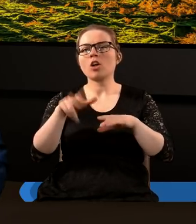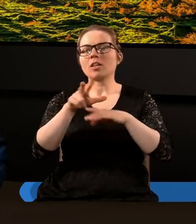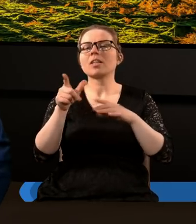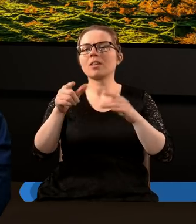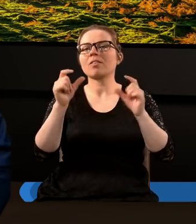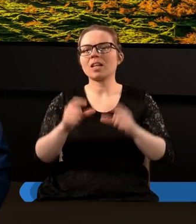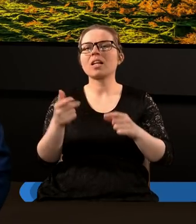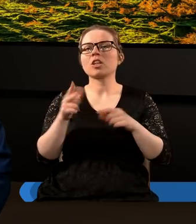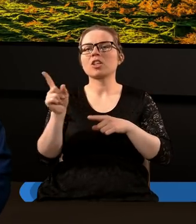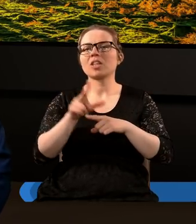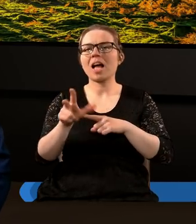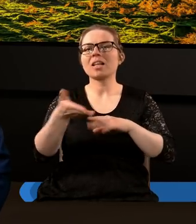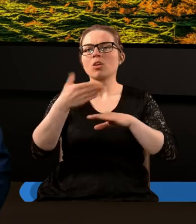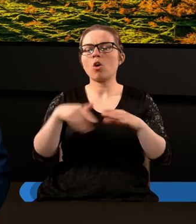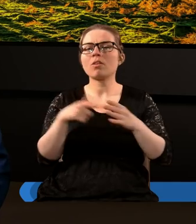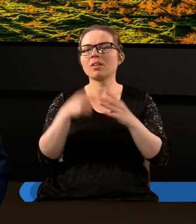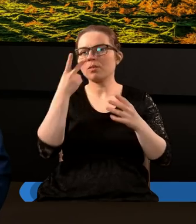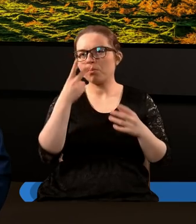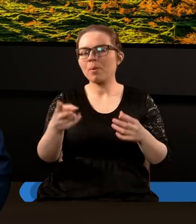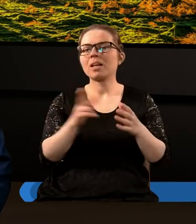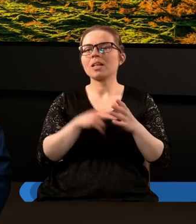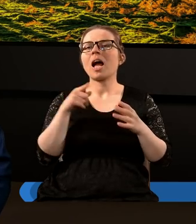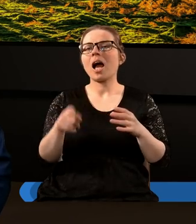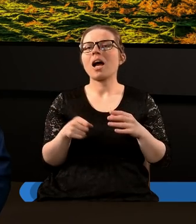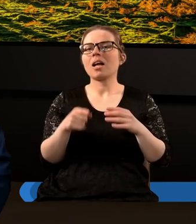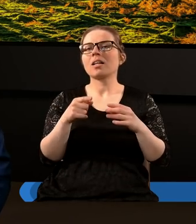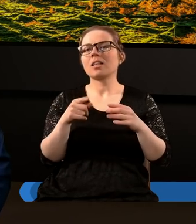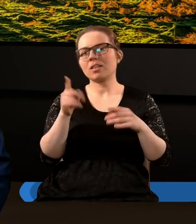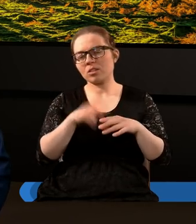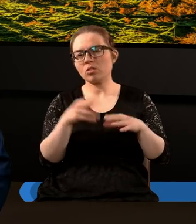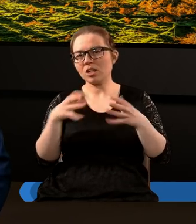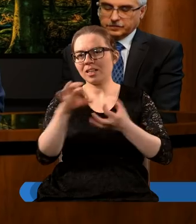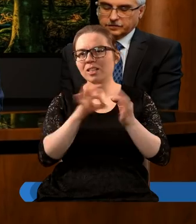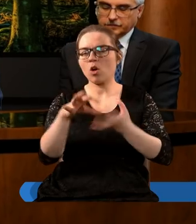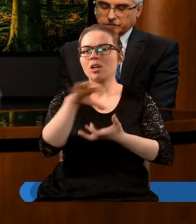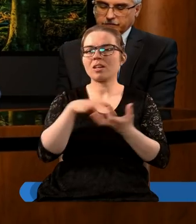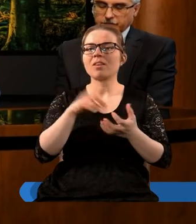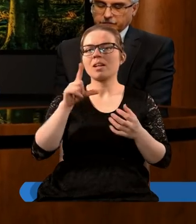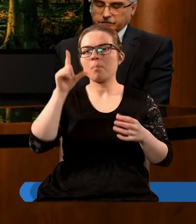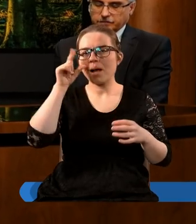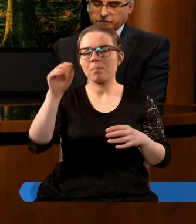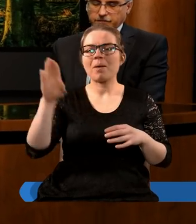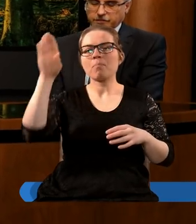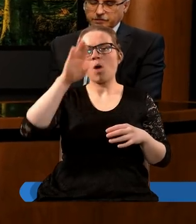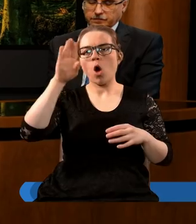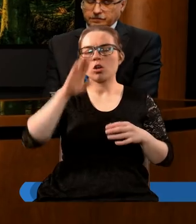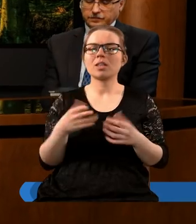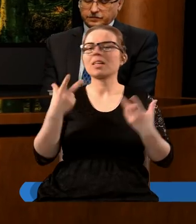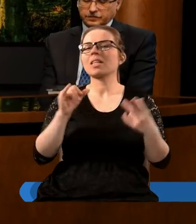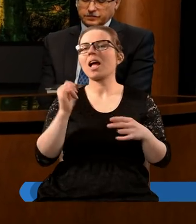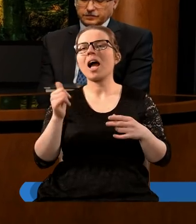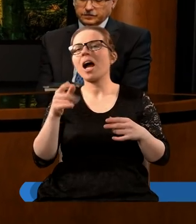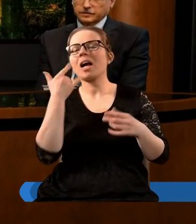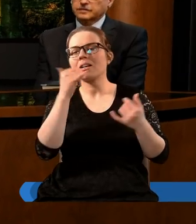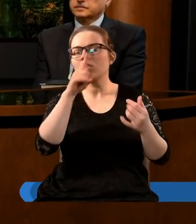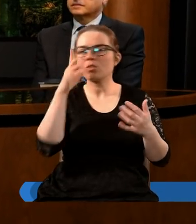rozdziale na temat 17 rozdziału byśmy patrzyli na na historię świata z perspektywy Bożej nie